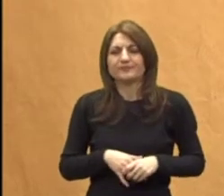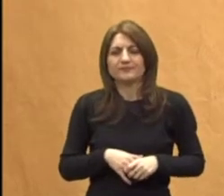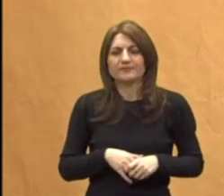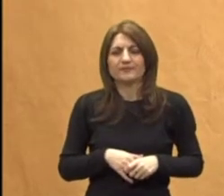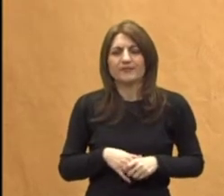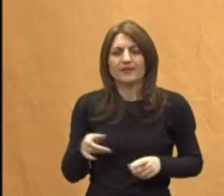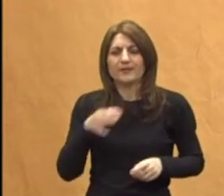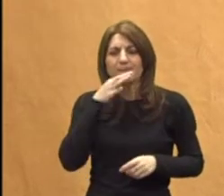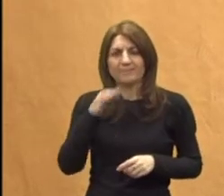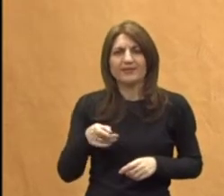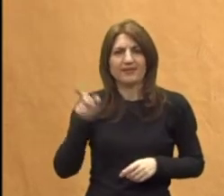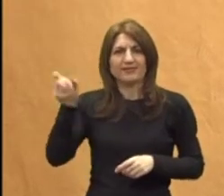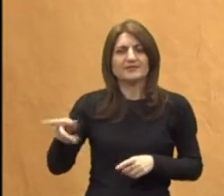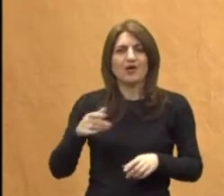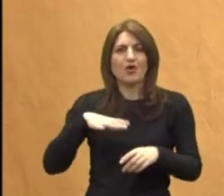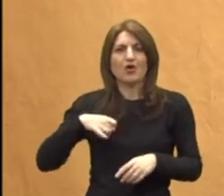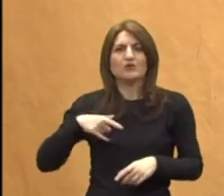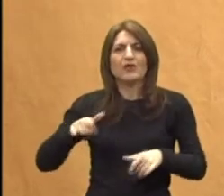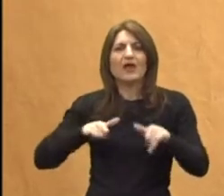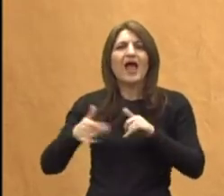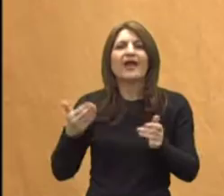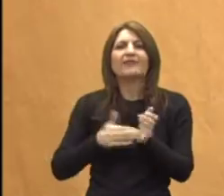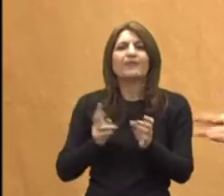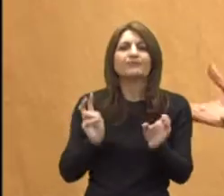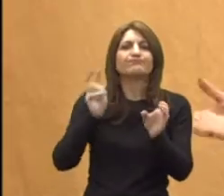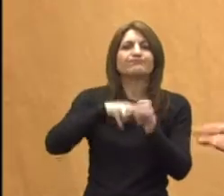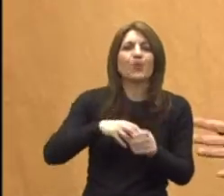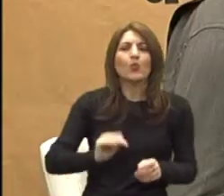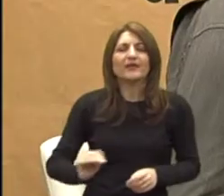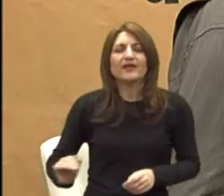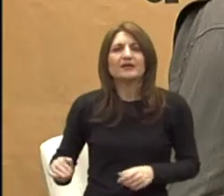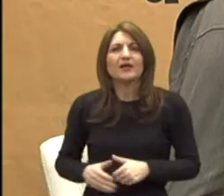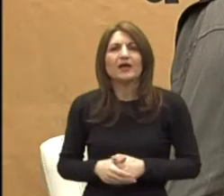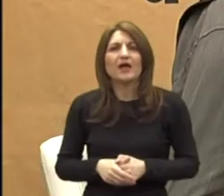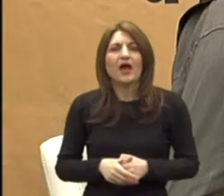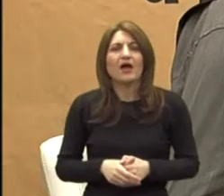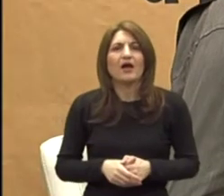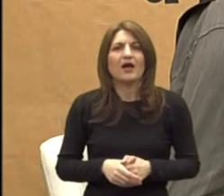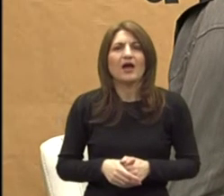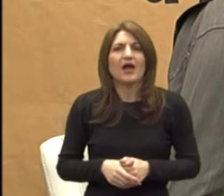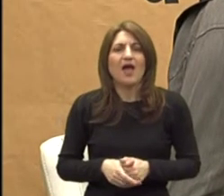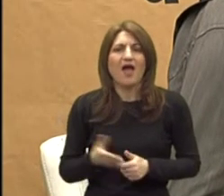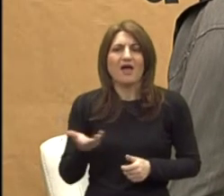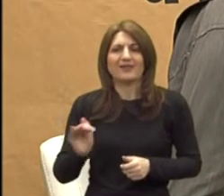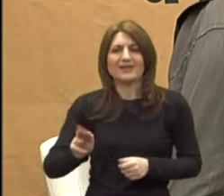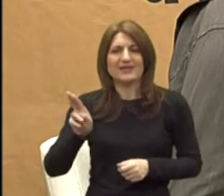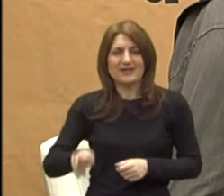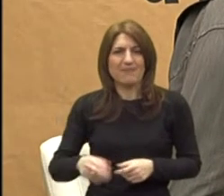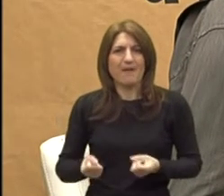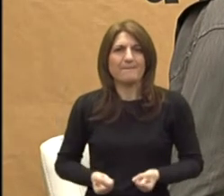pitali ste gospođu ravnatelj o dobiju uključivanja djeca u E mi je otprilike reka. Kada govorimo o djecu, djeci s teškoćama,